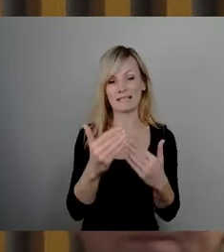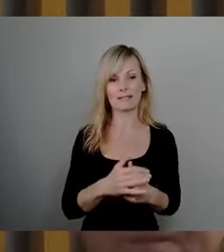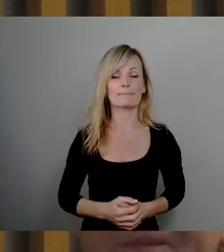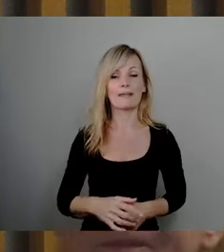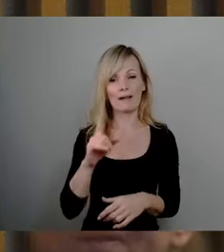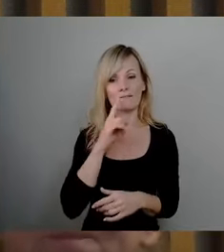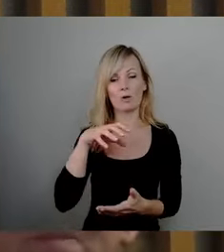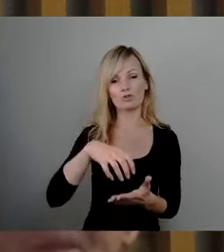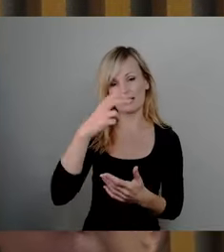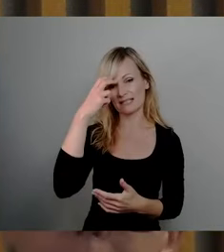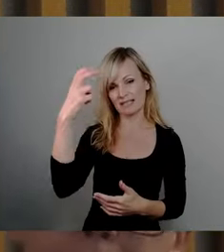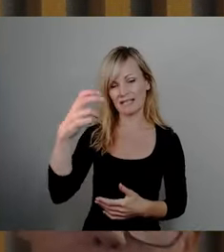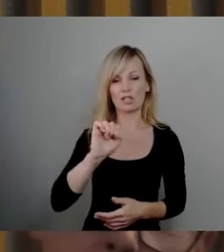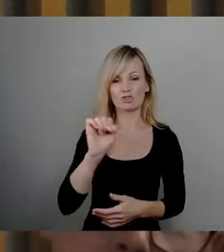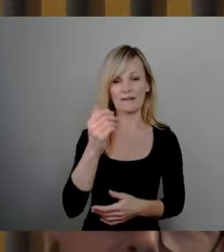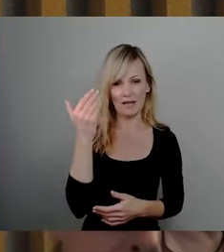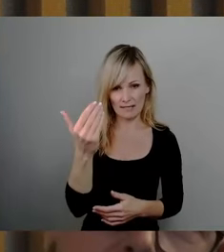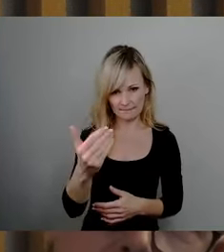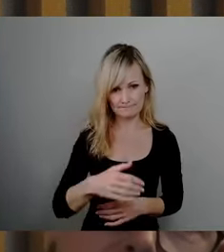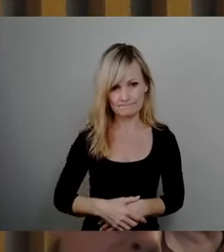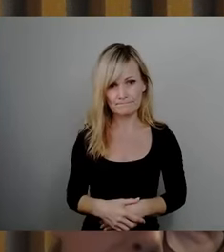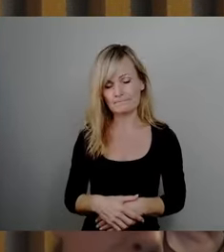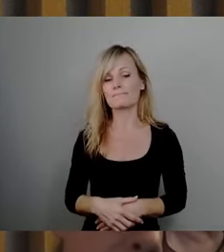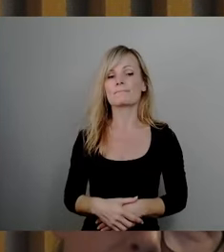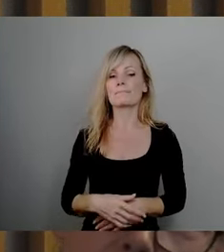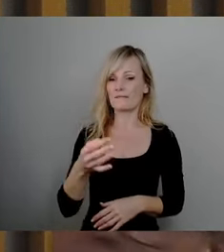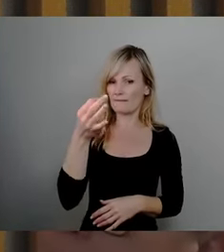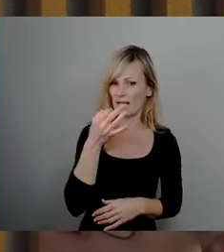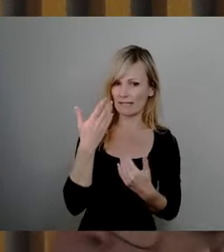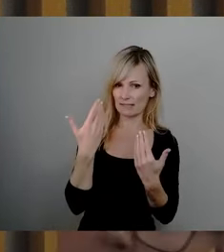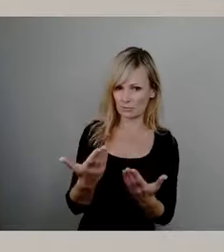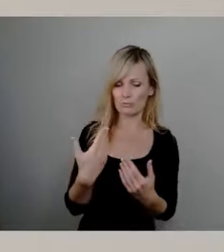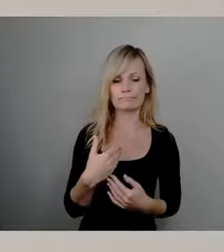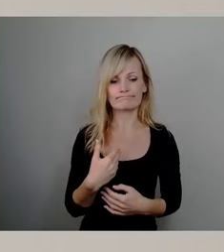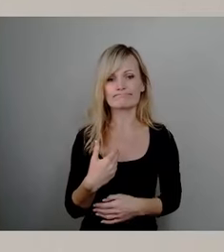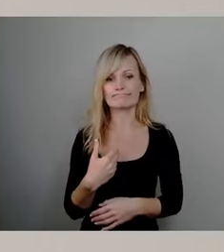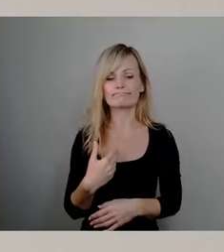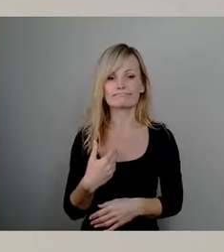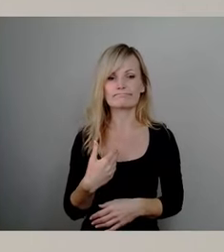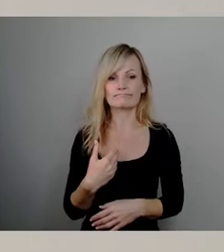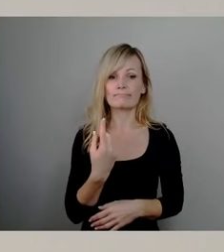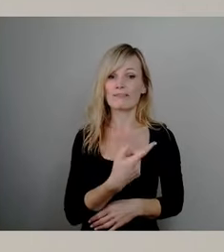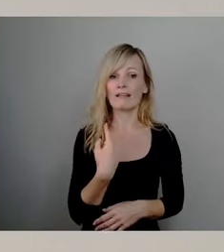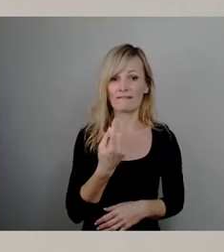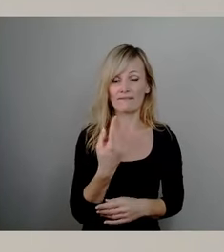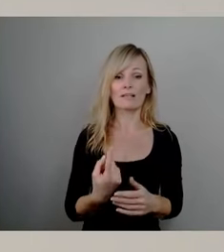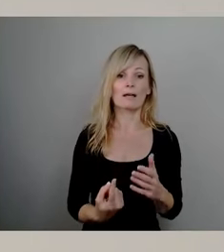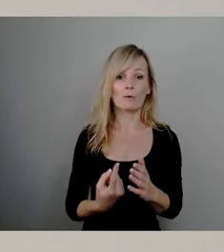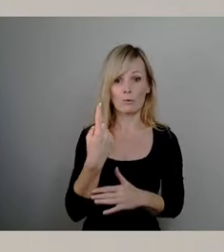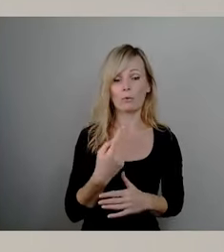Stadträtin Stephan, für Ihre Anfrage. Ich denke, es ist allen klar, dass wir vor großen Herausforderungen stehen